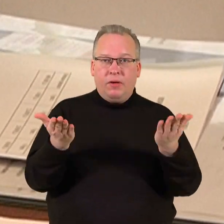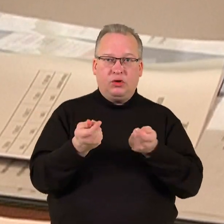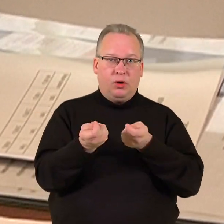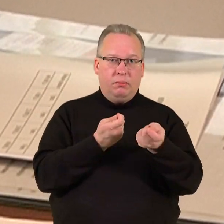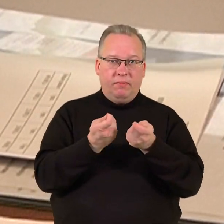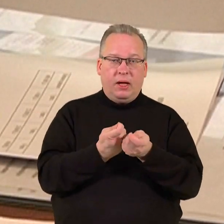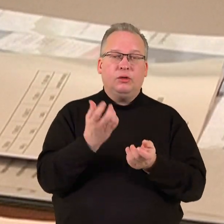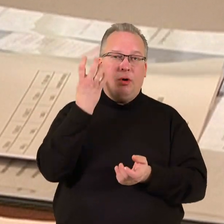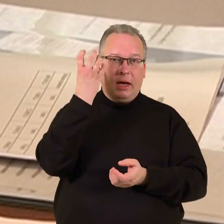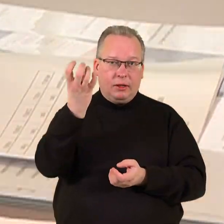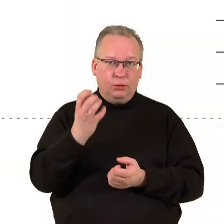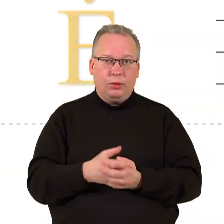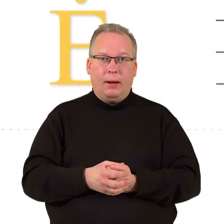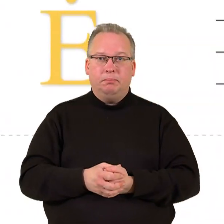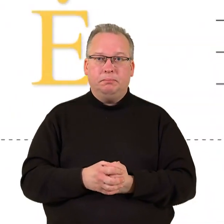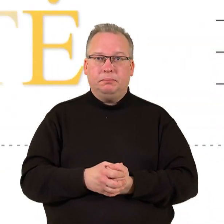valdymo agentūrą.